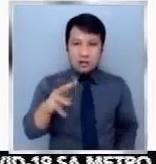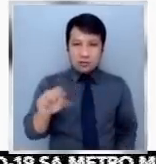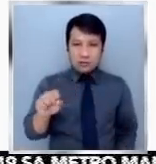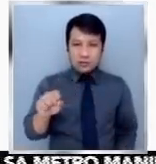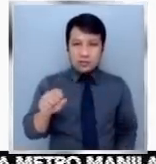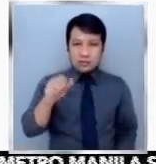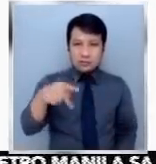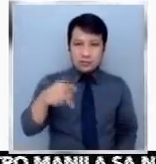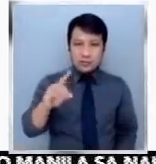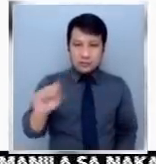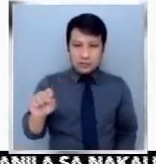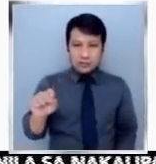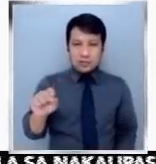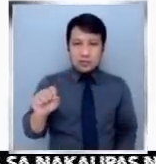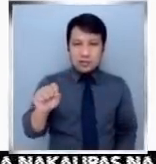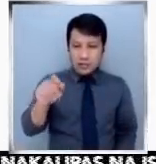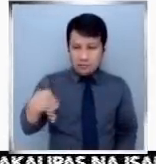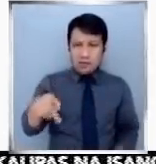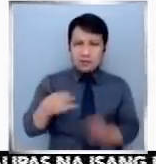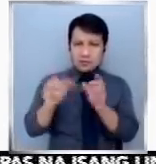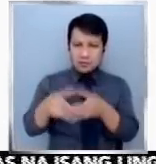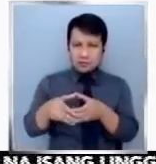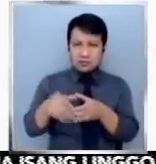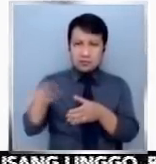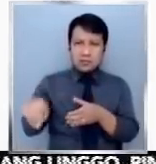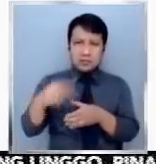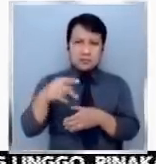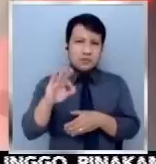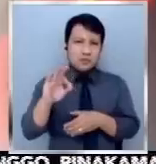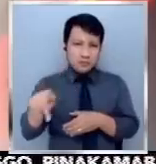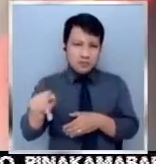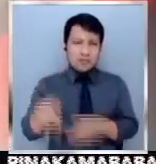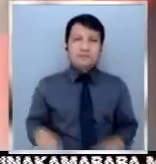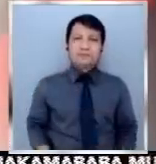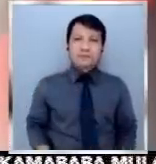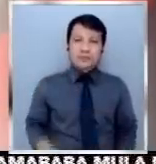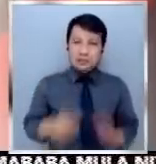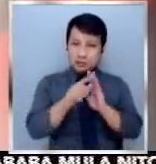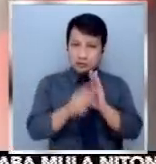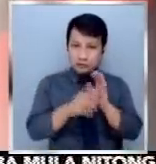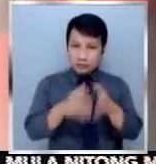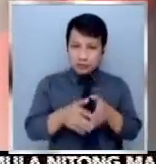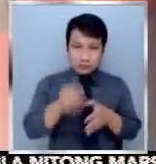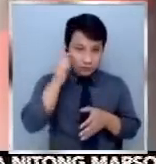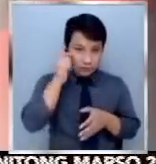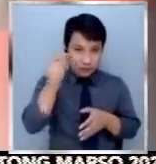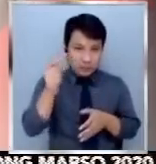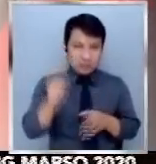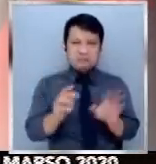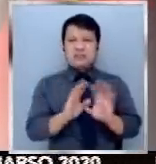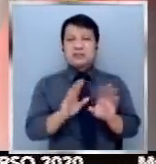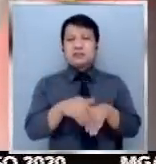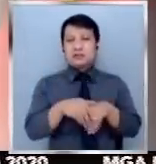Pilipinas at isang grupo ng mga opisyal ng PFP. si Attorney Theodore Teh, hindi na magbibigay ng pahayag dahil